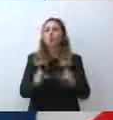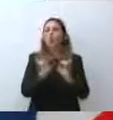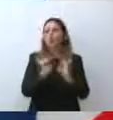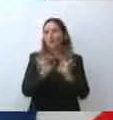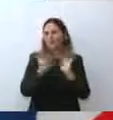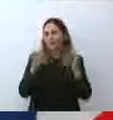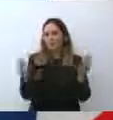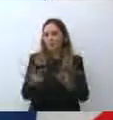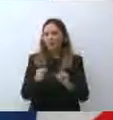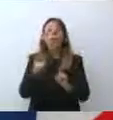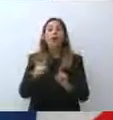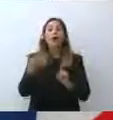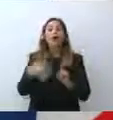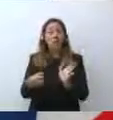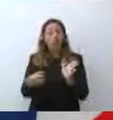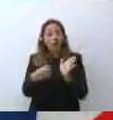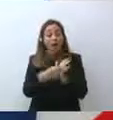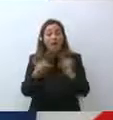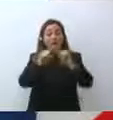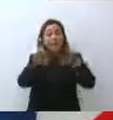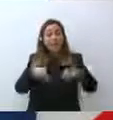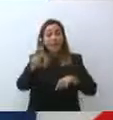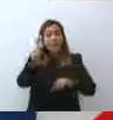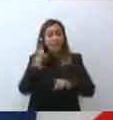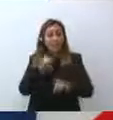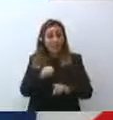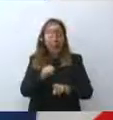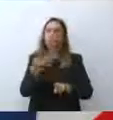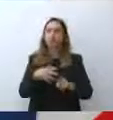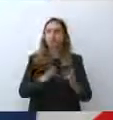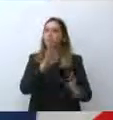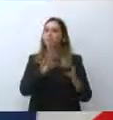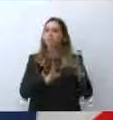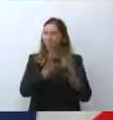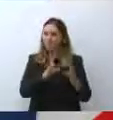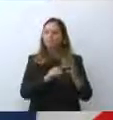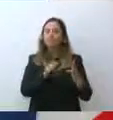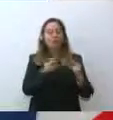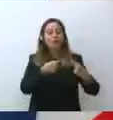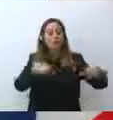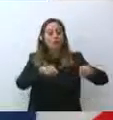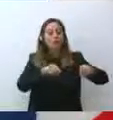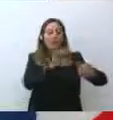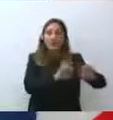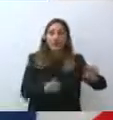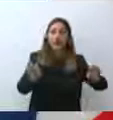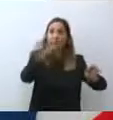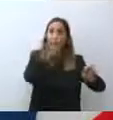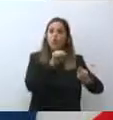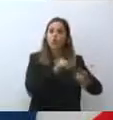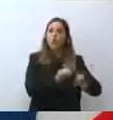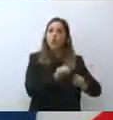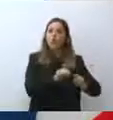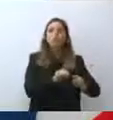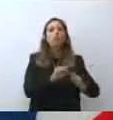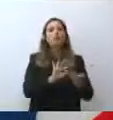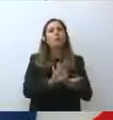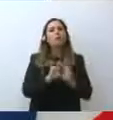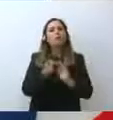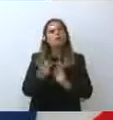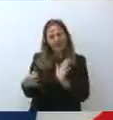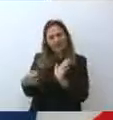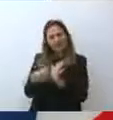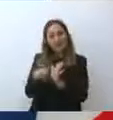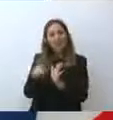al Green Pass che è stato salutato dalla conferenza come uno strumento per tutelare da un